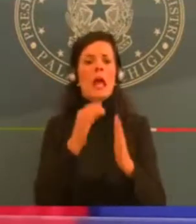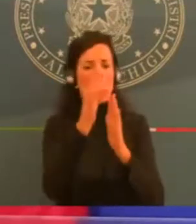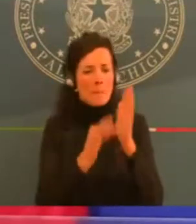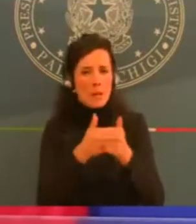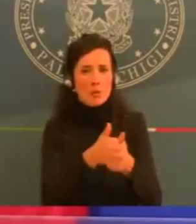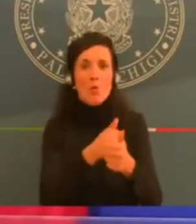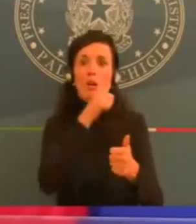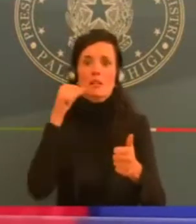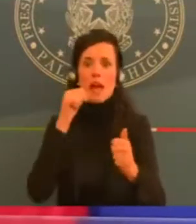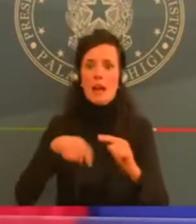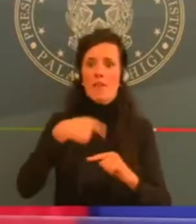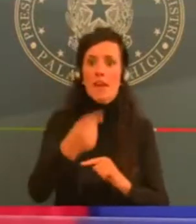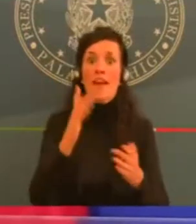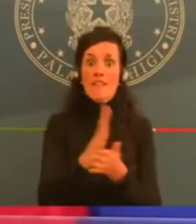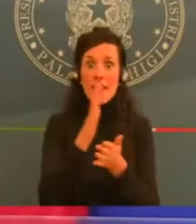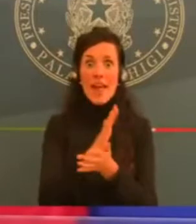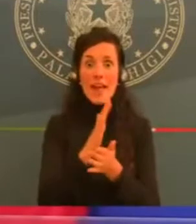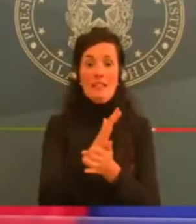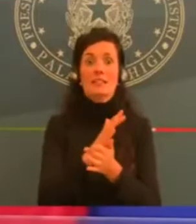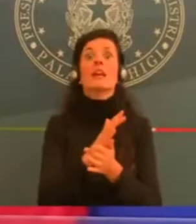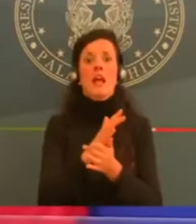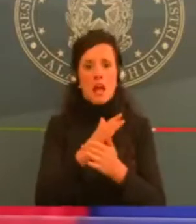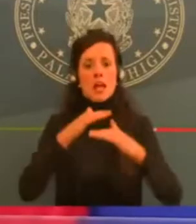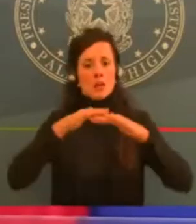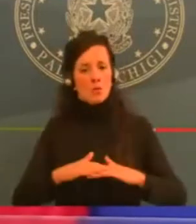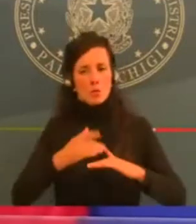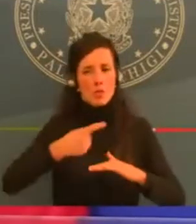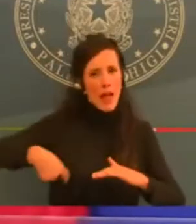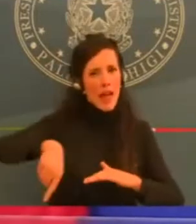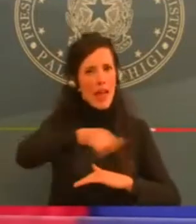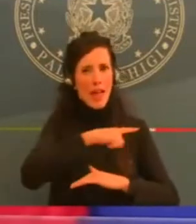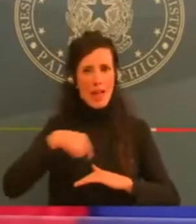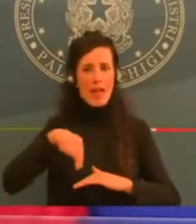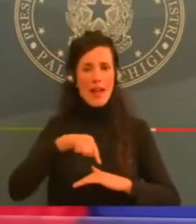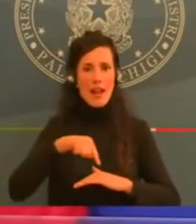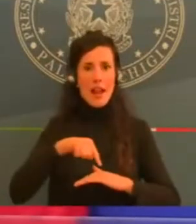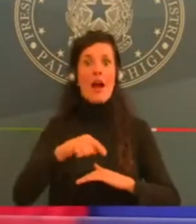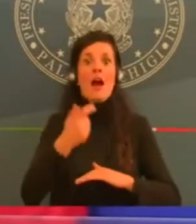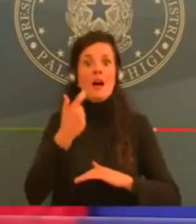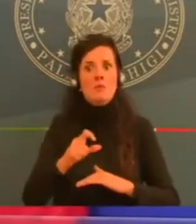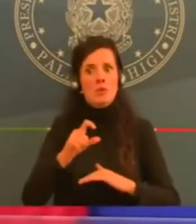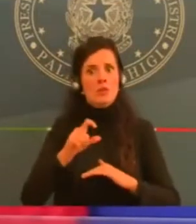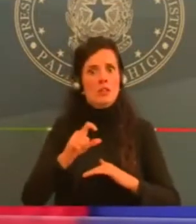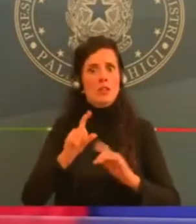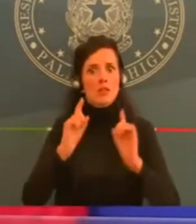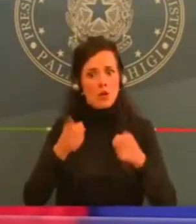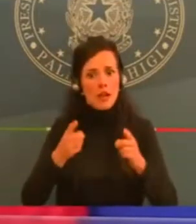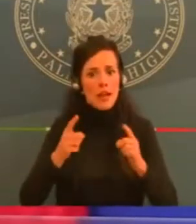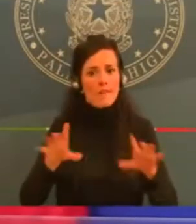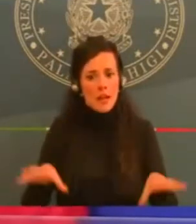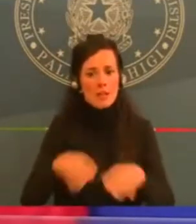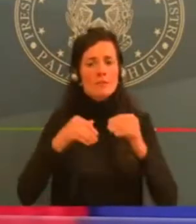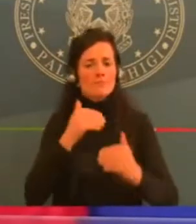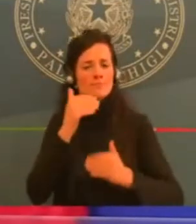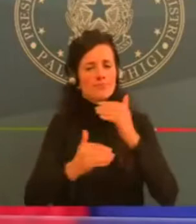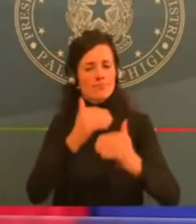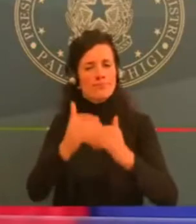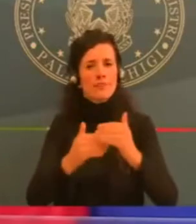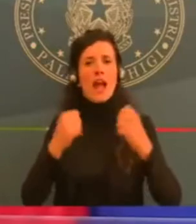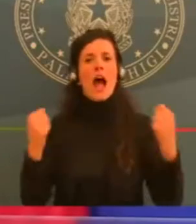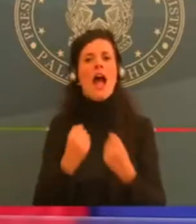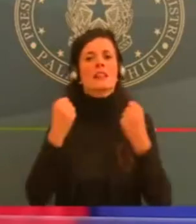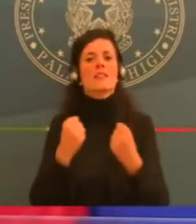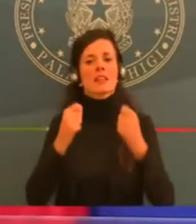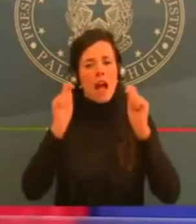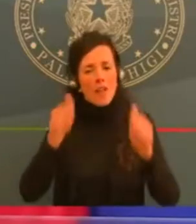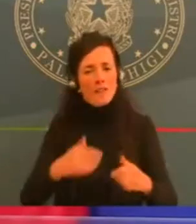attività che avverrà a gennaio. Ecco allora che abbiamo da poco adottato un decreto legge, si è svolto un